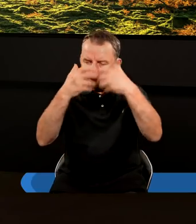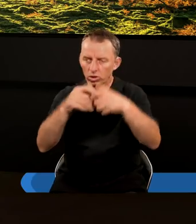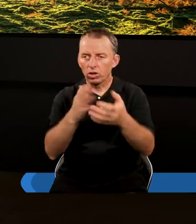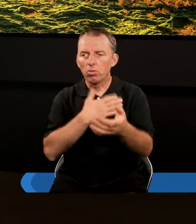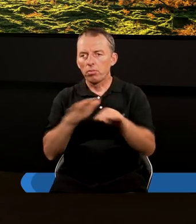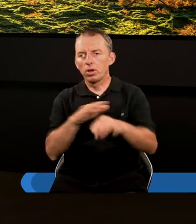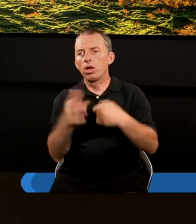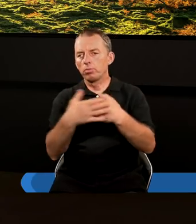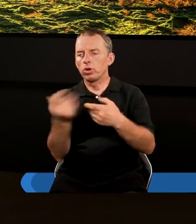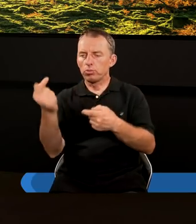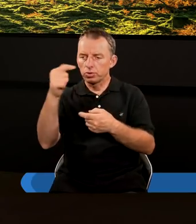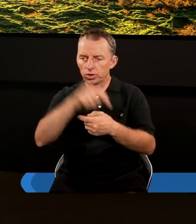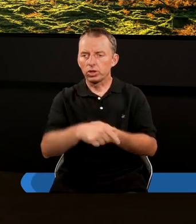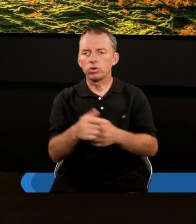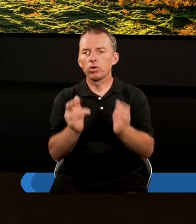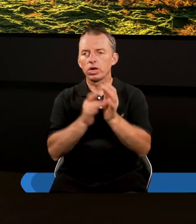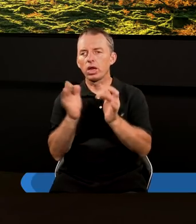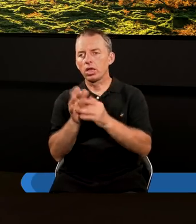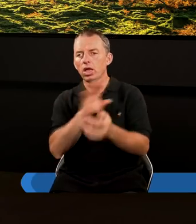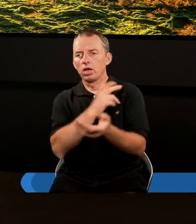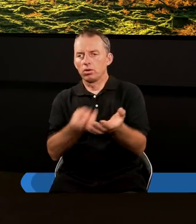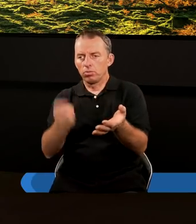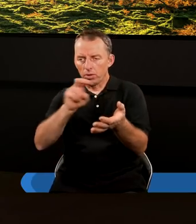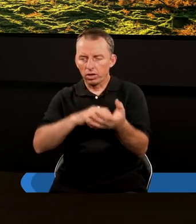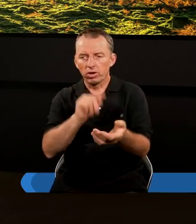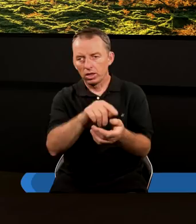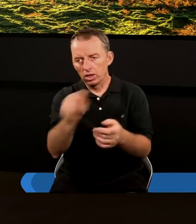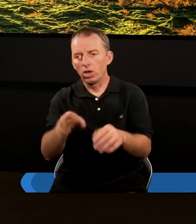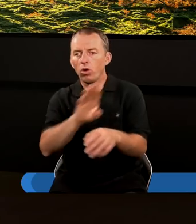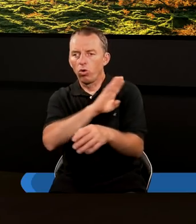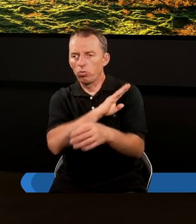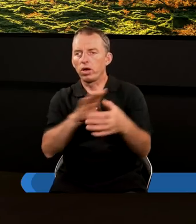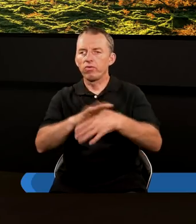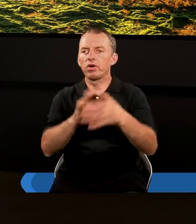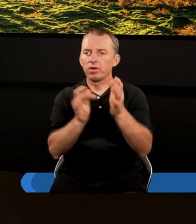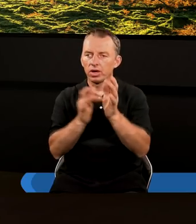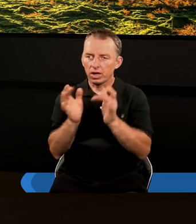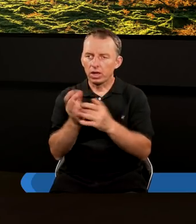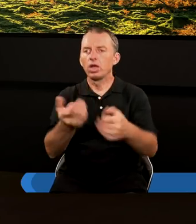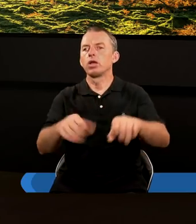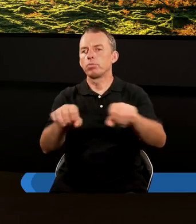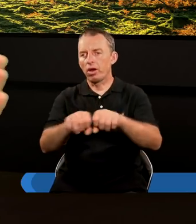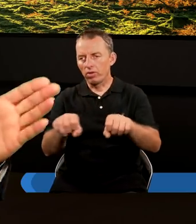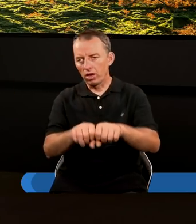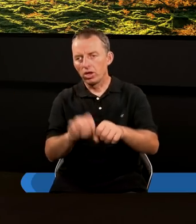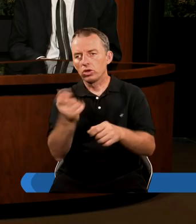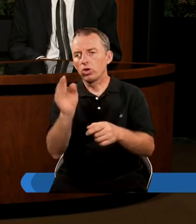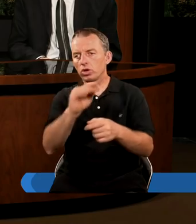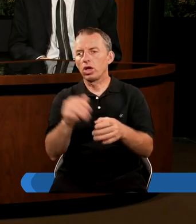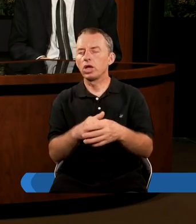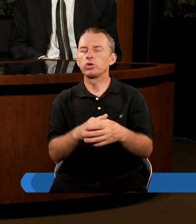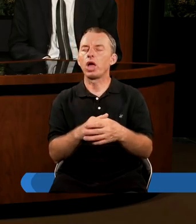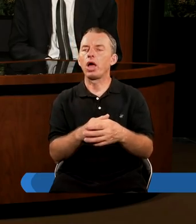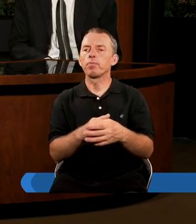na tym, co ma miejsce przy przyjściu Chrystusa. Zmartwychwstanie tych, którzy umarli w Chrystusie. Sprawiedliwych. Co jeszcze?